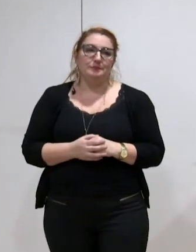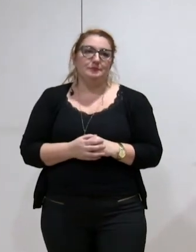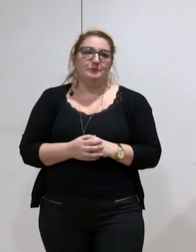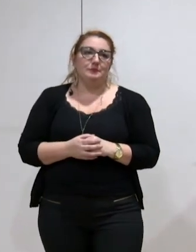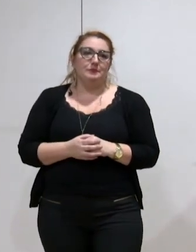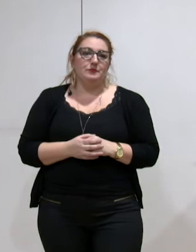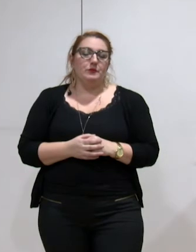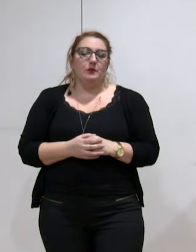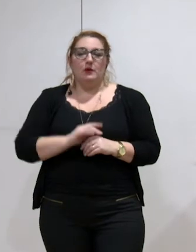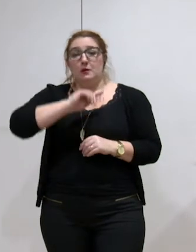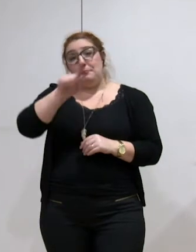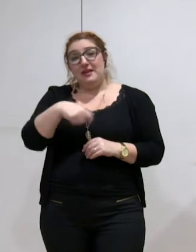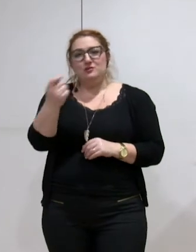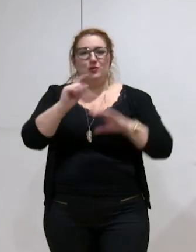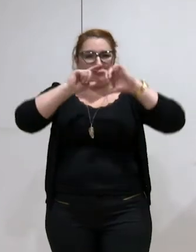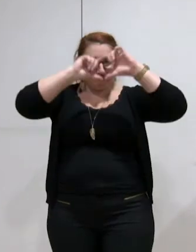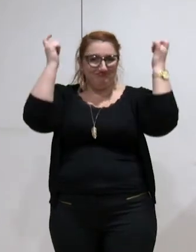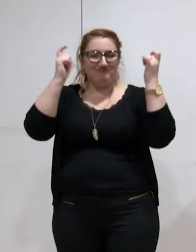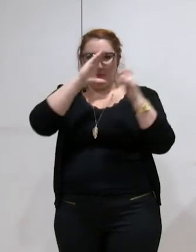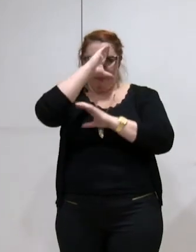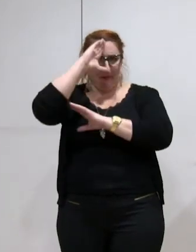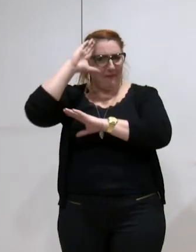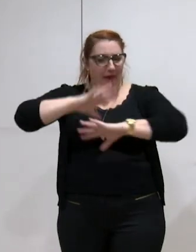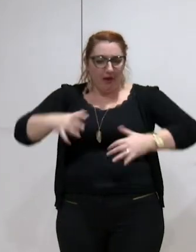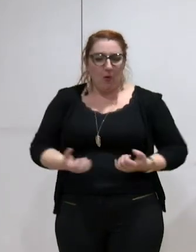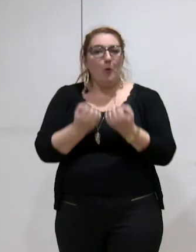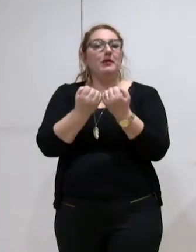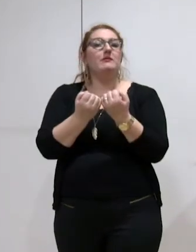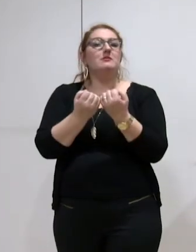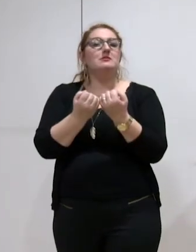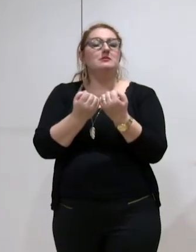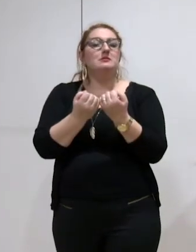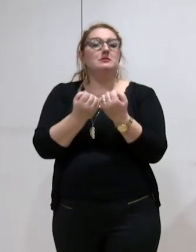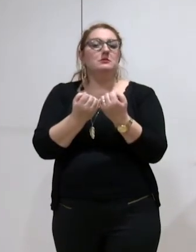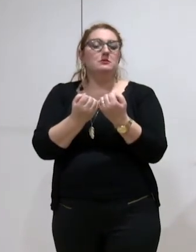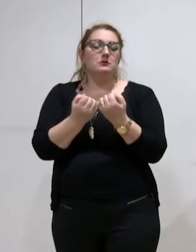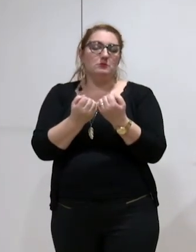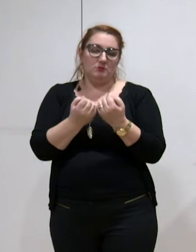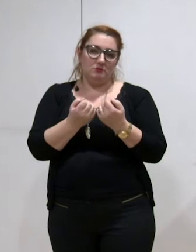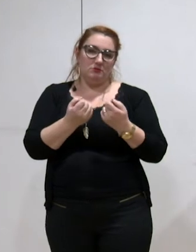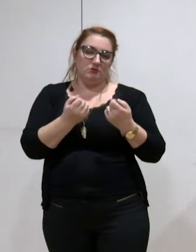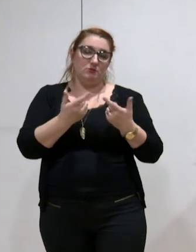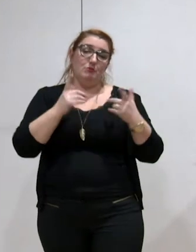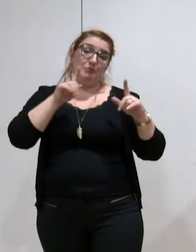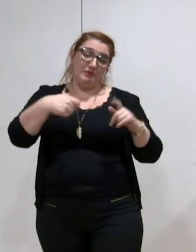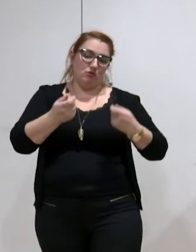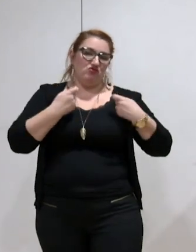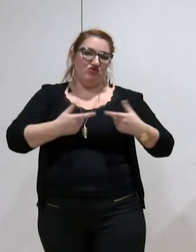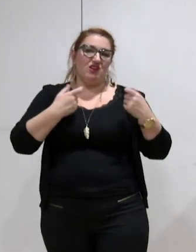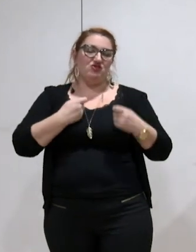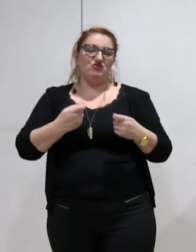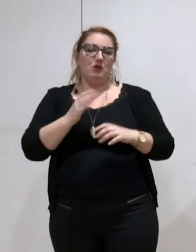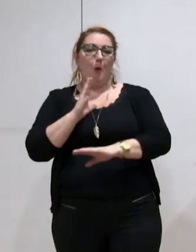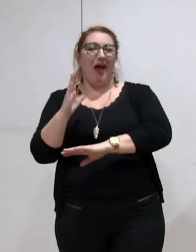évidemment lié à ces compétences des transferts, plutôt des charges indirectes, puisque toutes